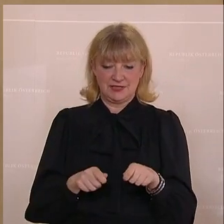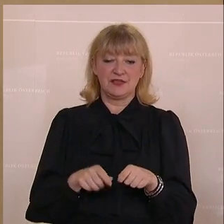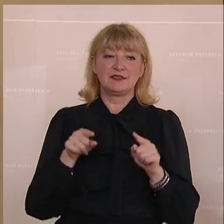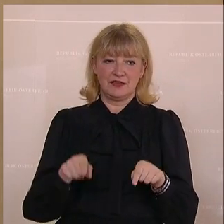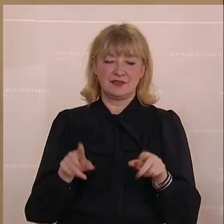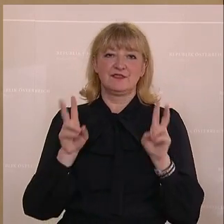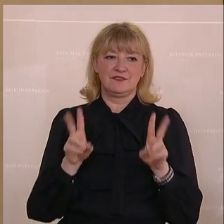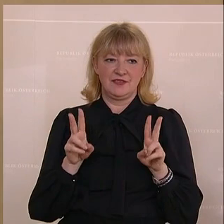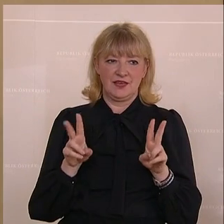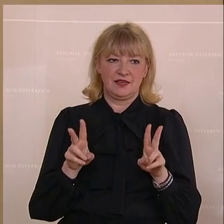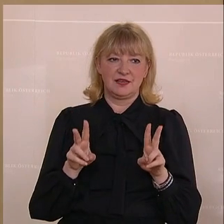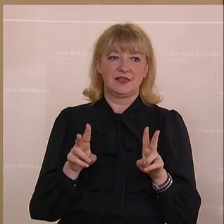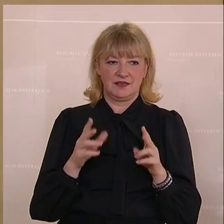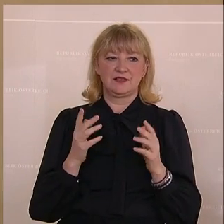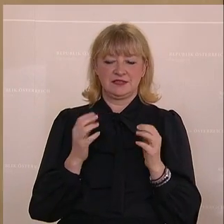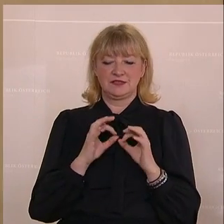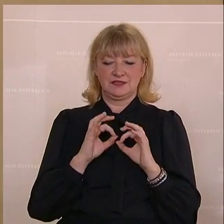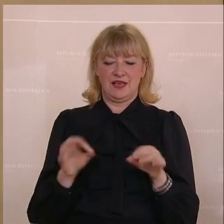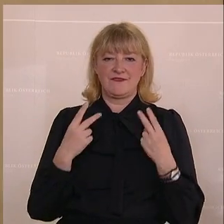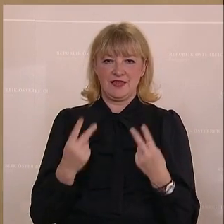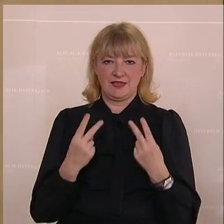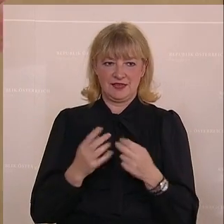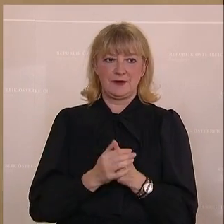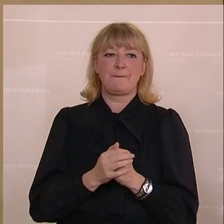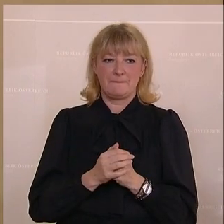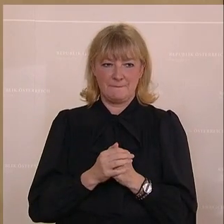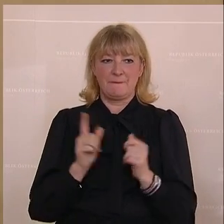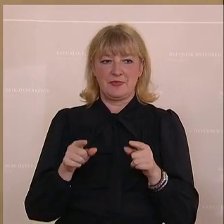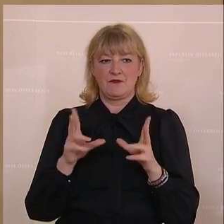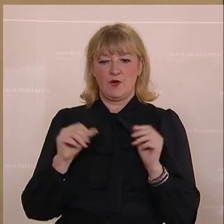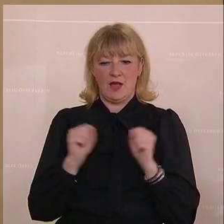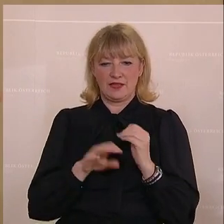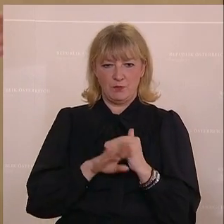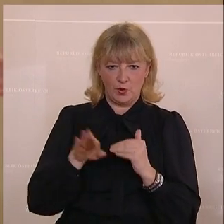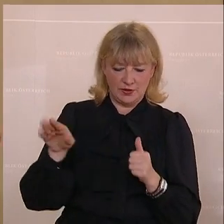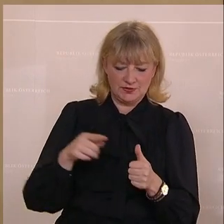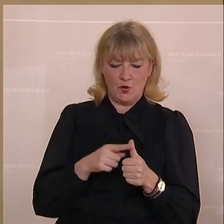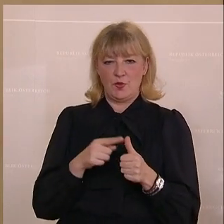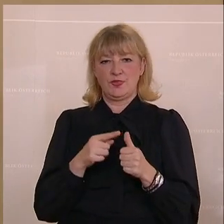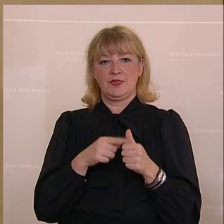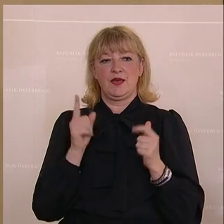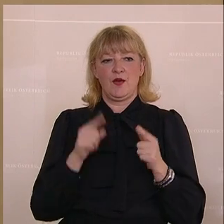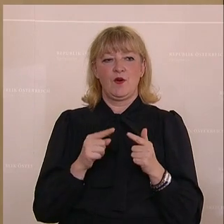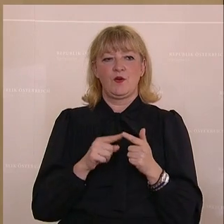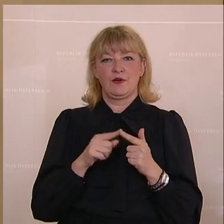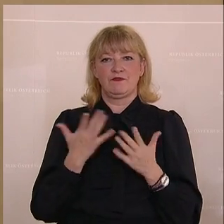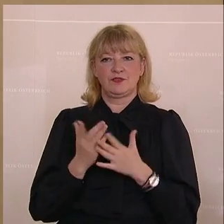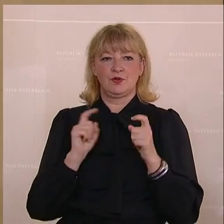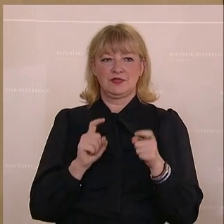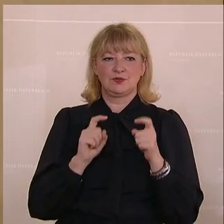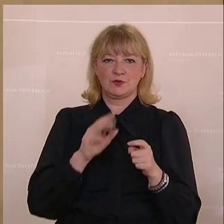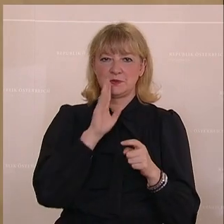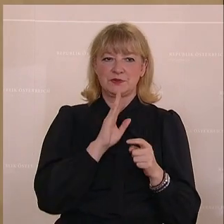die sind wirklich ganz von großer Bedeutung, angefangen von der kalten Progression über die zu eben diskutierte